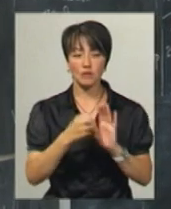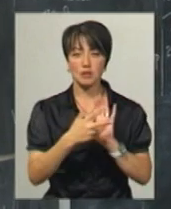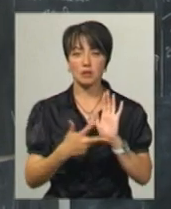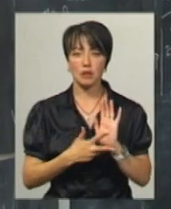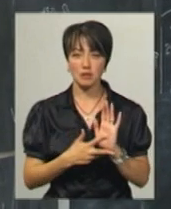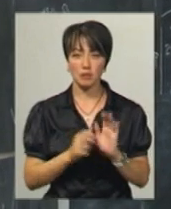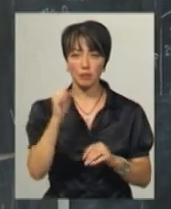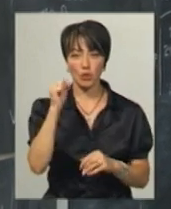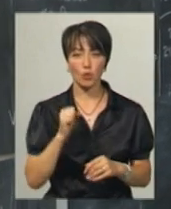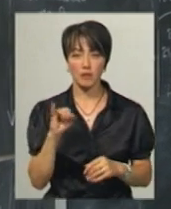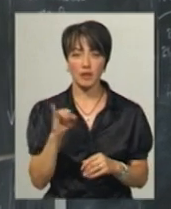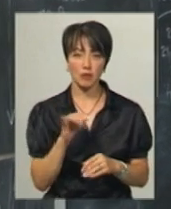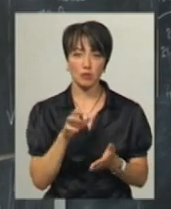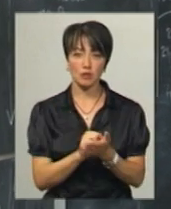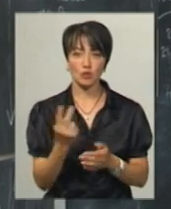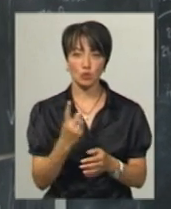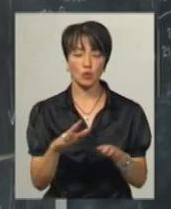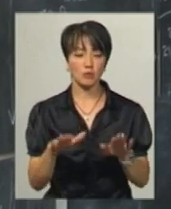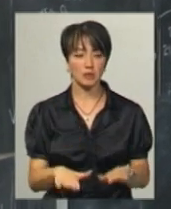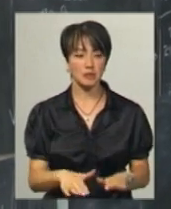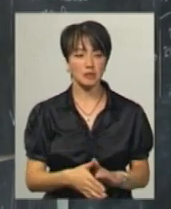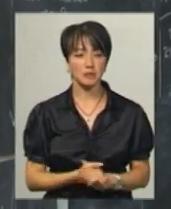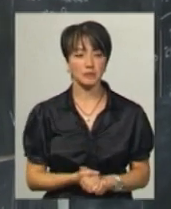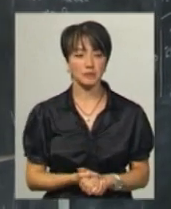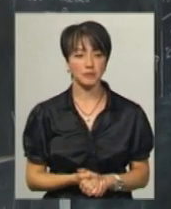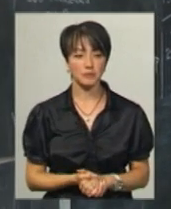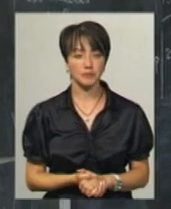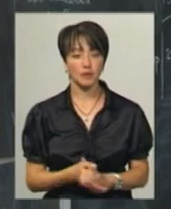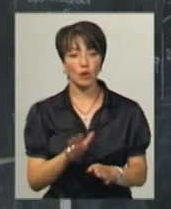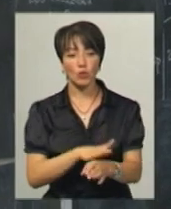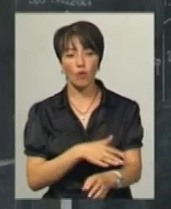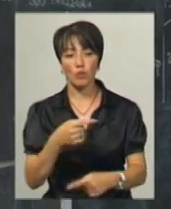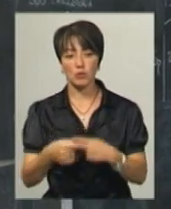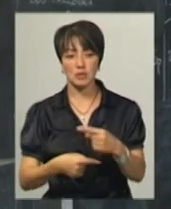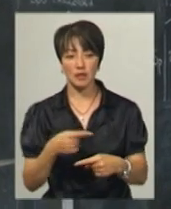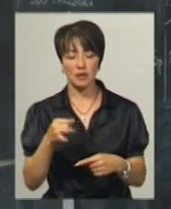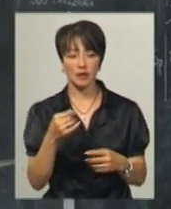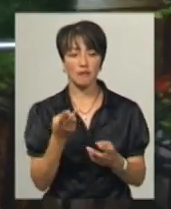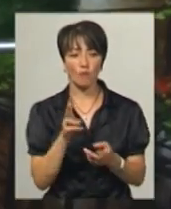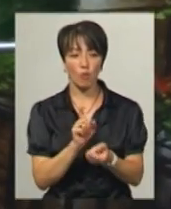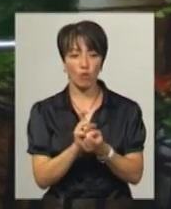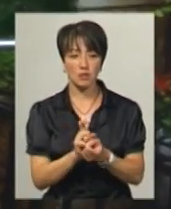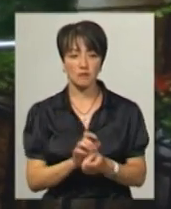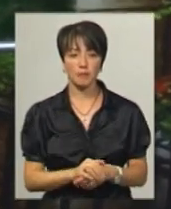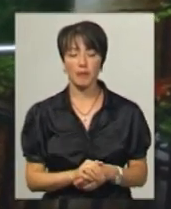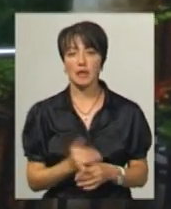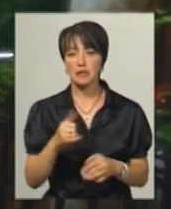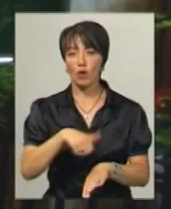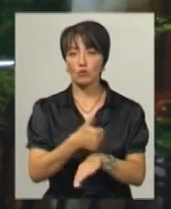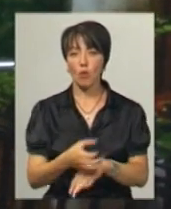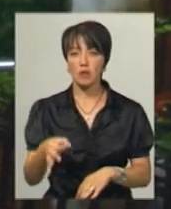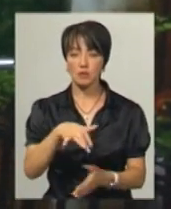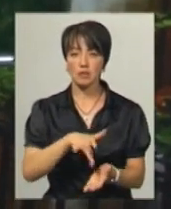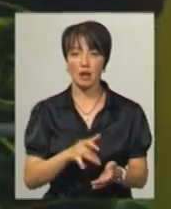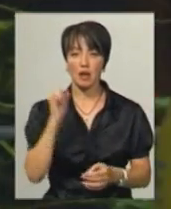підйоми. І посівши друге місце вести в довгому циклі і в дубарстві. Полміра зараз у чолі обласний